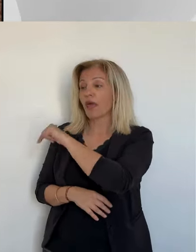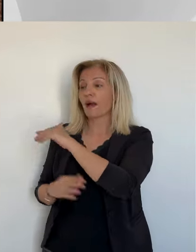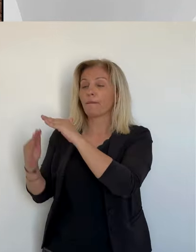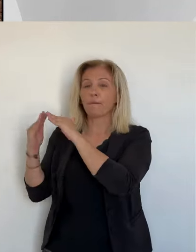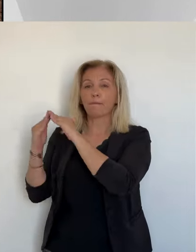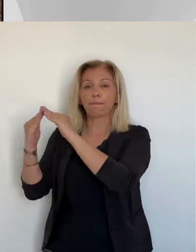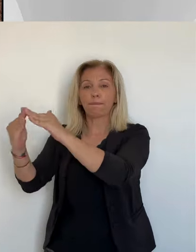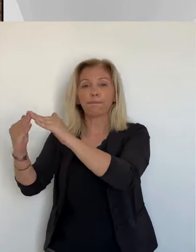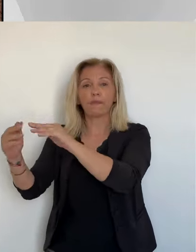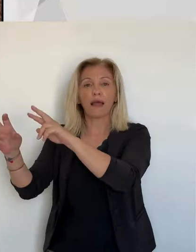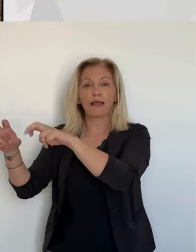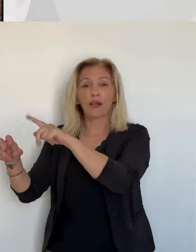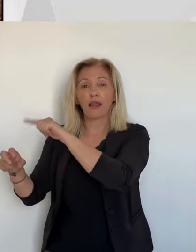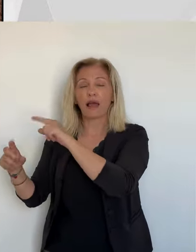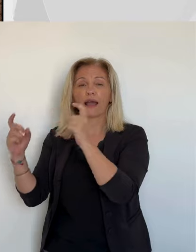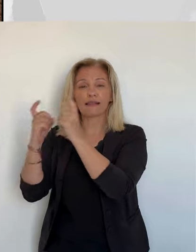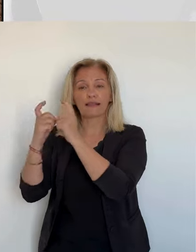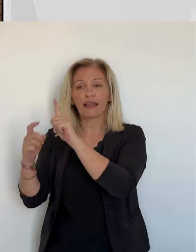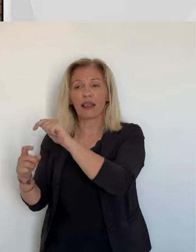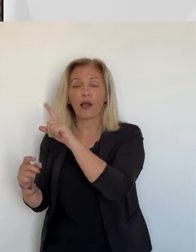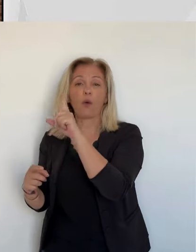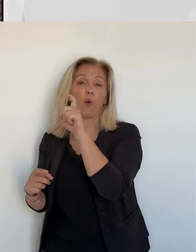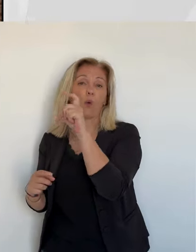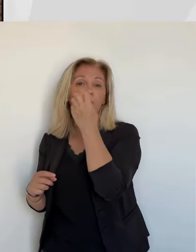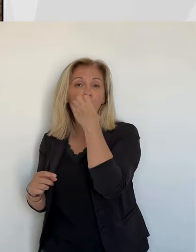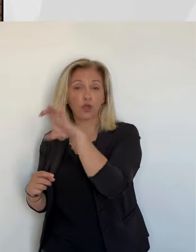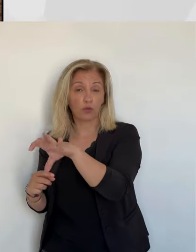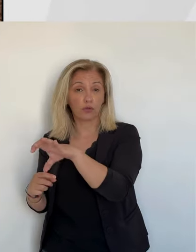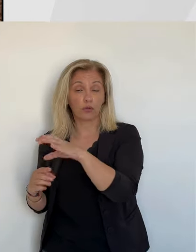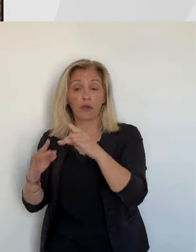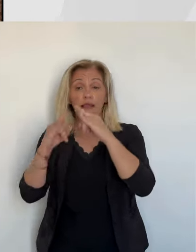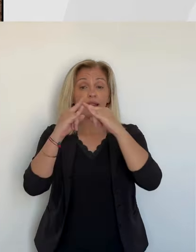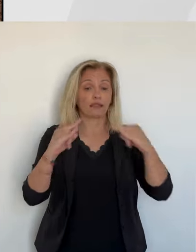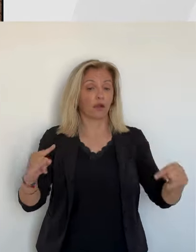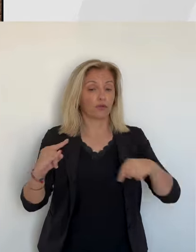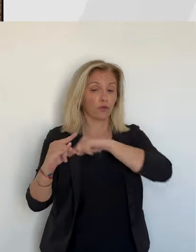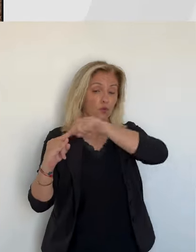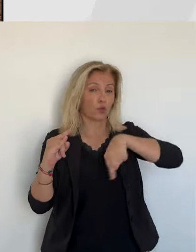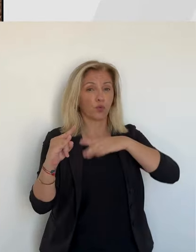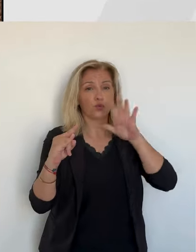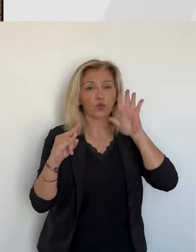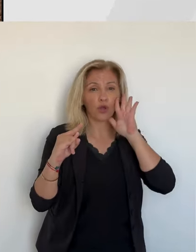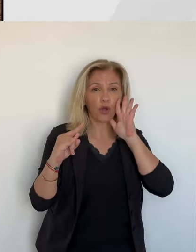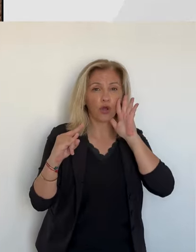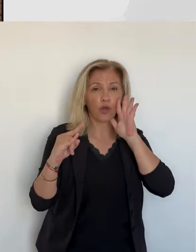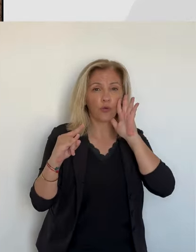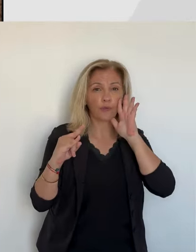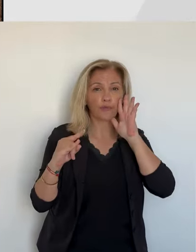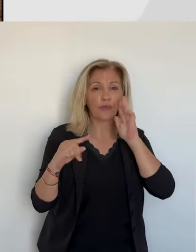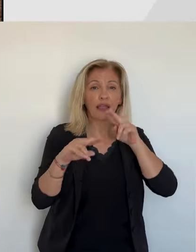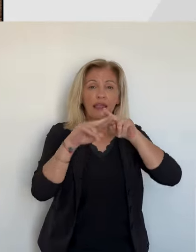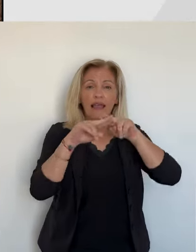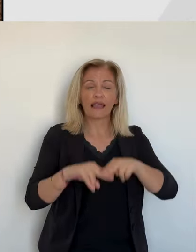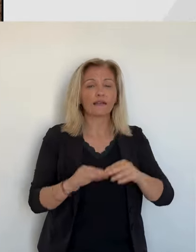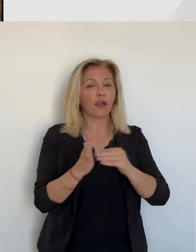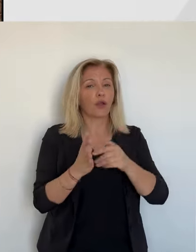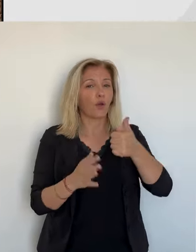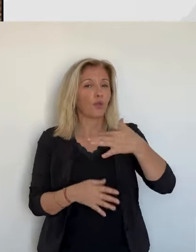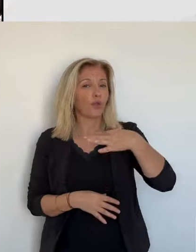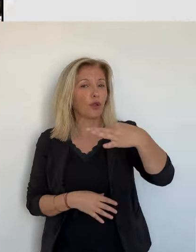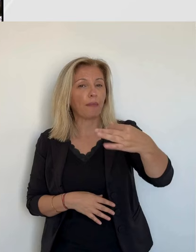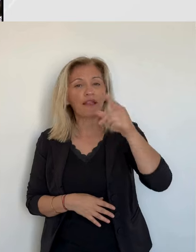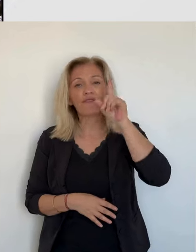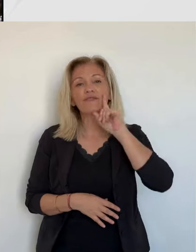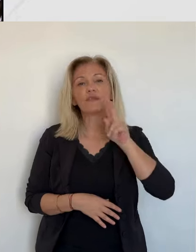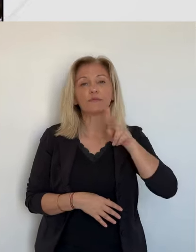Donc on dort en tente. Bien qu'on m'ait proposé des maisons, des raies de villas. Le problème, c'est que moi, avec l'exploitation, il faut que je sois sur